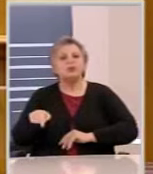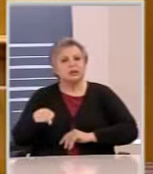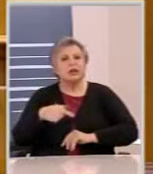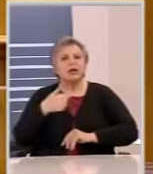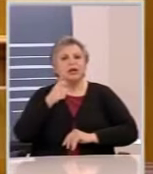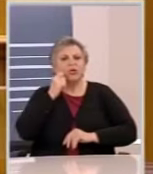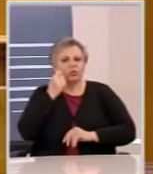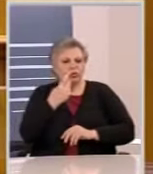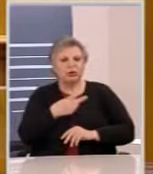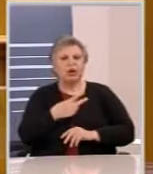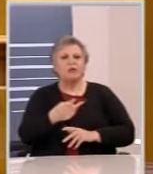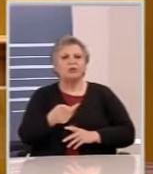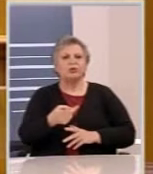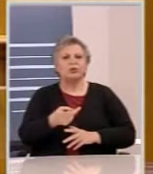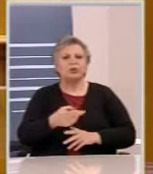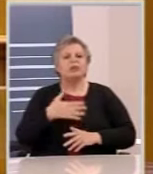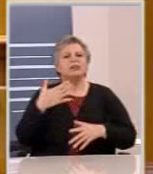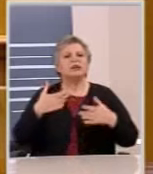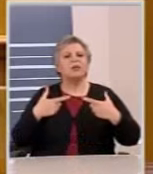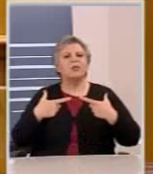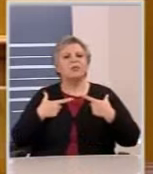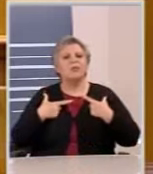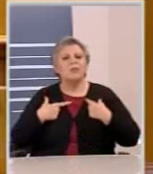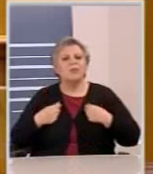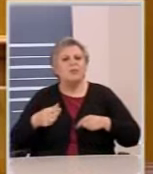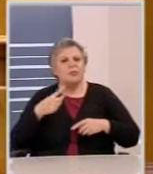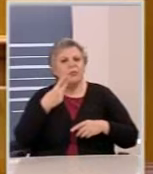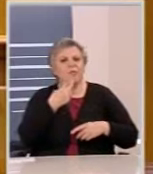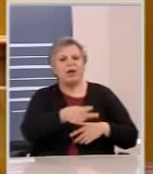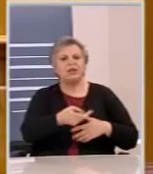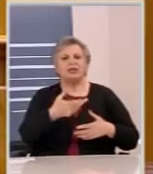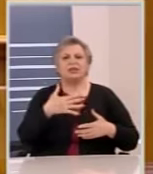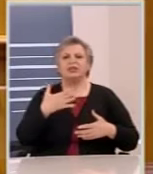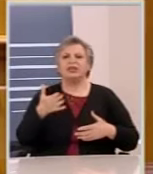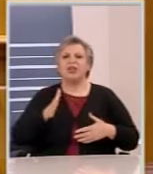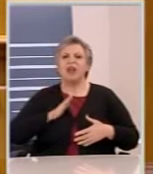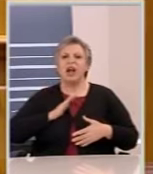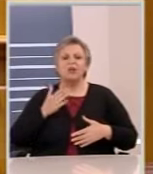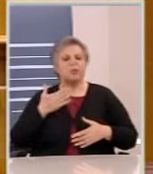Κουράζετε και τους οπαδούς σας, τα στελέχη σας και τους ψηφοφόρους σας.